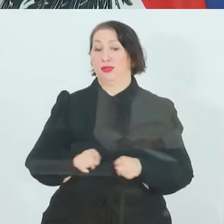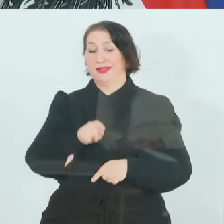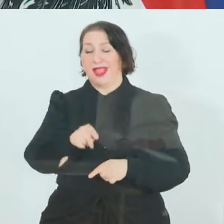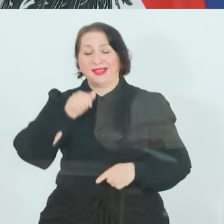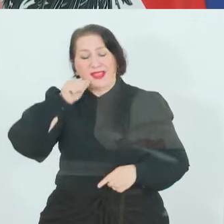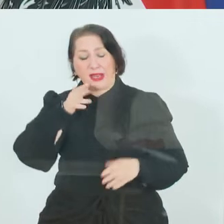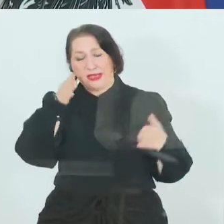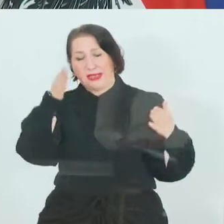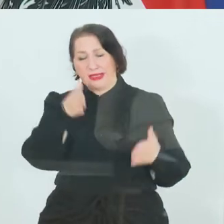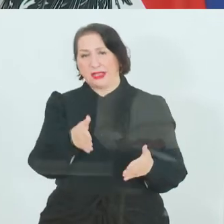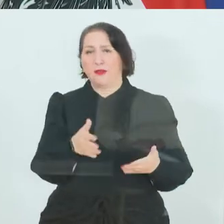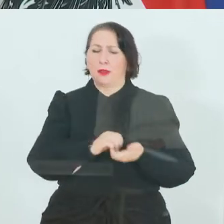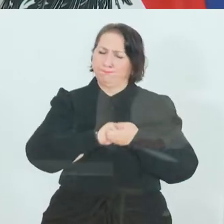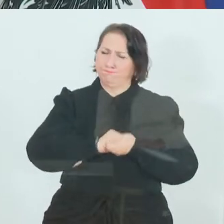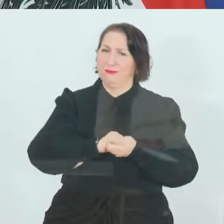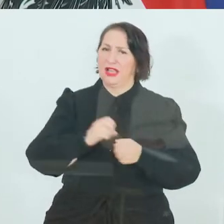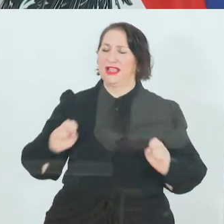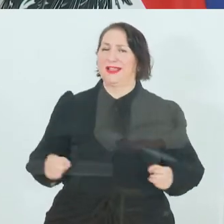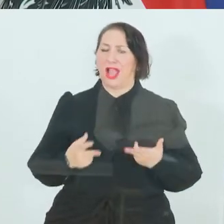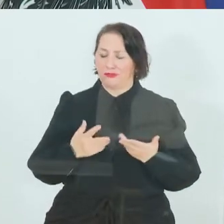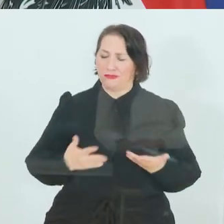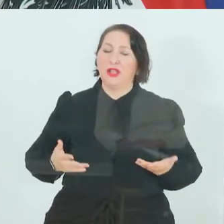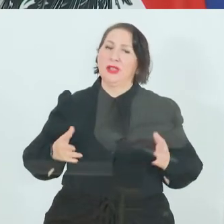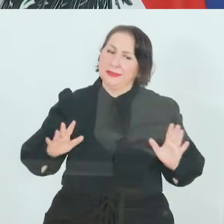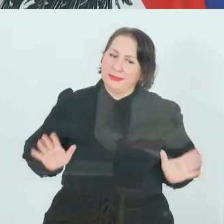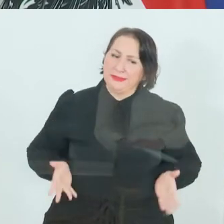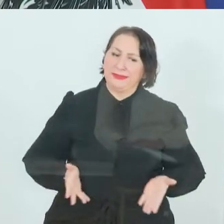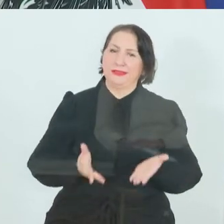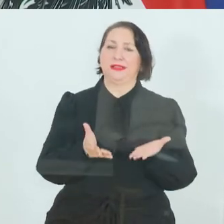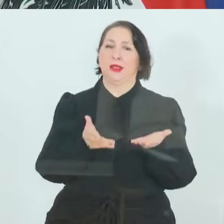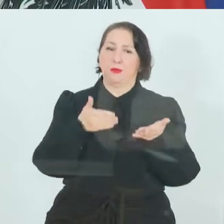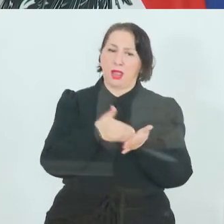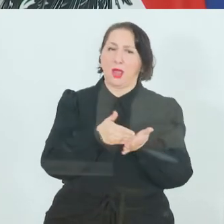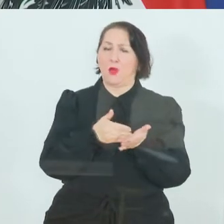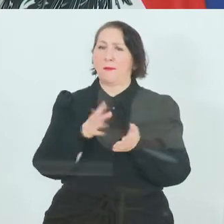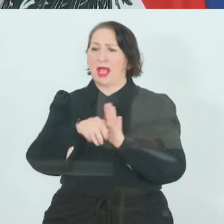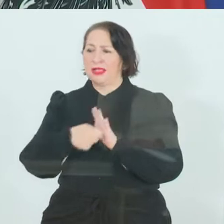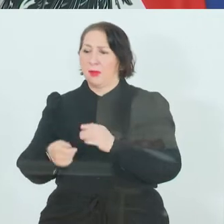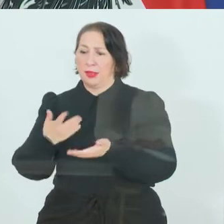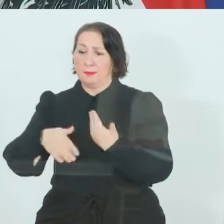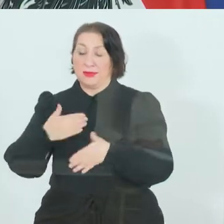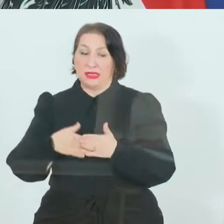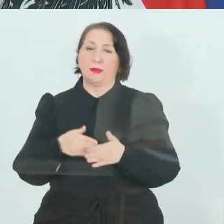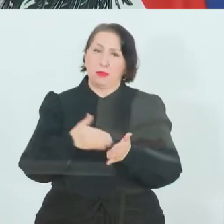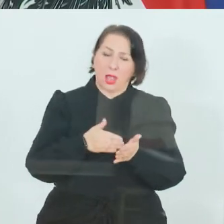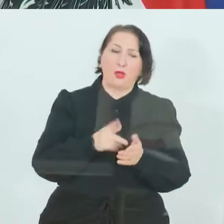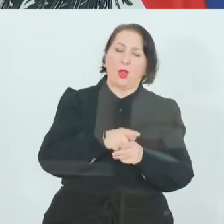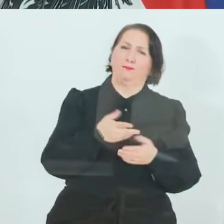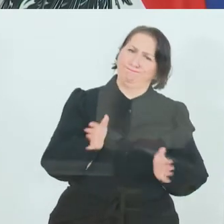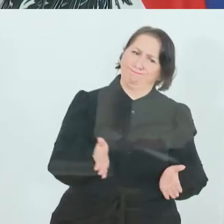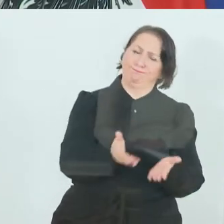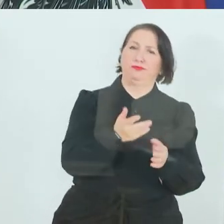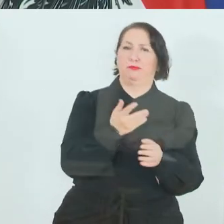intensiv in vereinten Kräften arbeiten, dass es einen breiten Maßnahmenmix braucht und insgesamt zu ihrer Frage